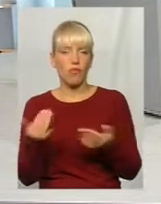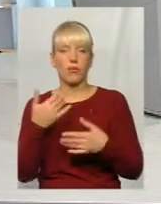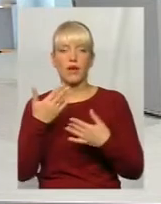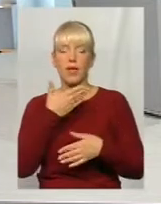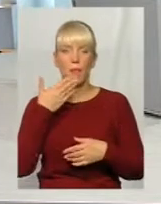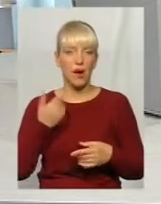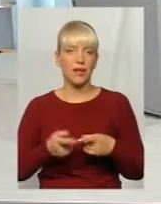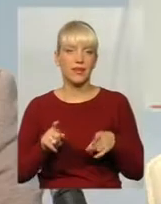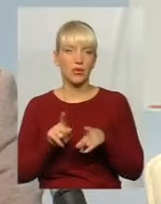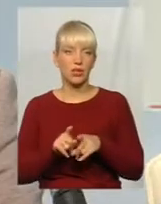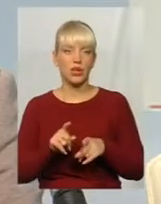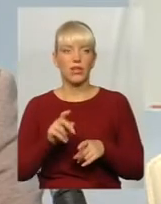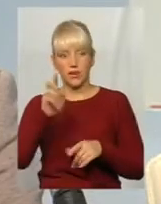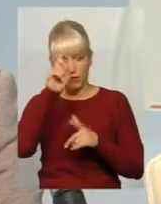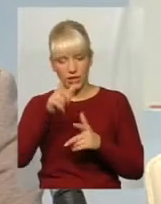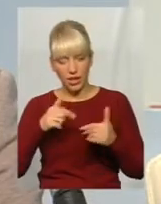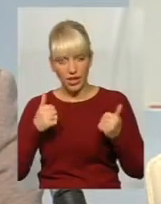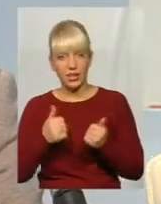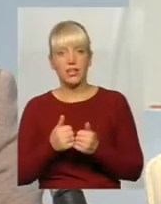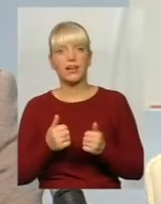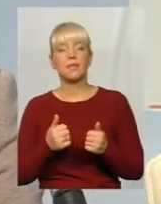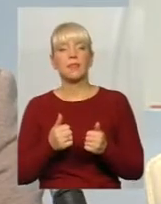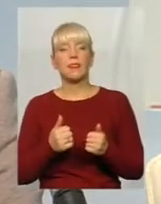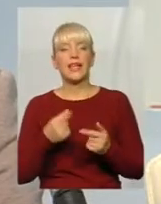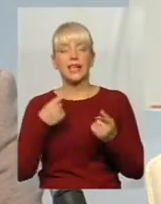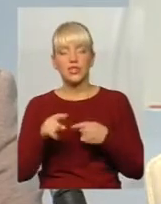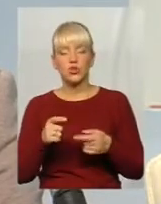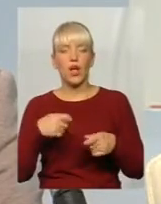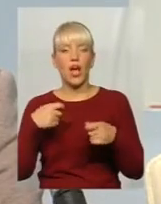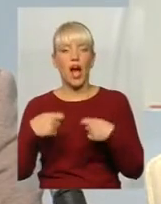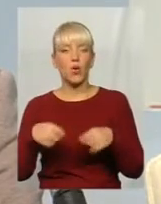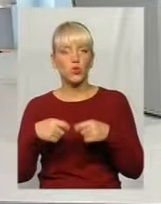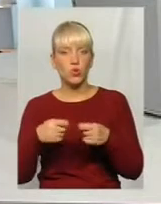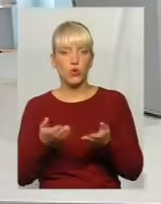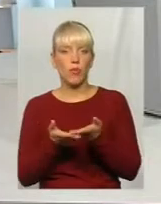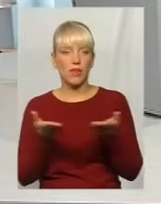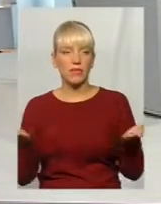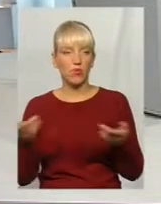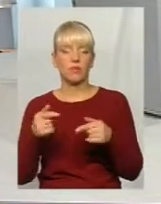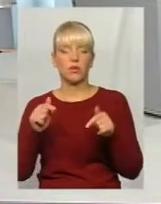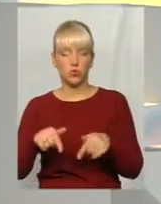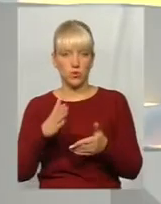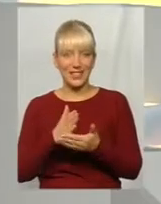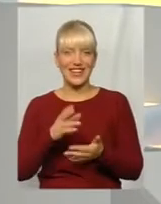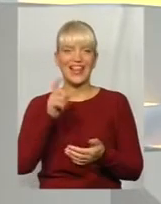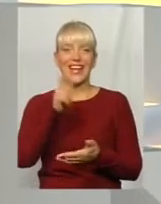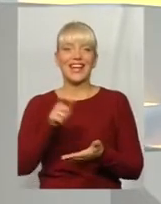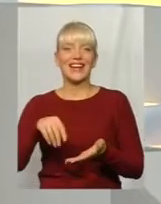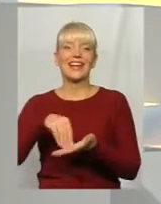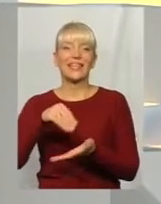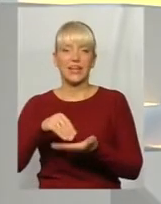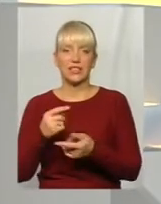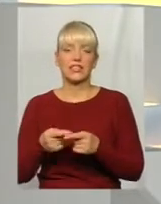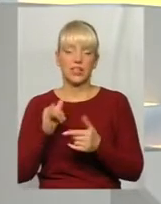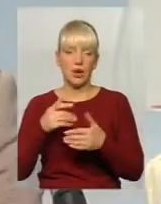країні жодної іншої аукціонної платформи, яка продає настільки в місяць. Тобто тут є клієнти, є продажі по всій країні.